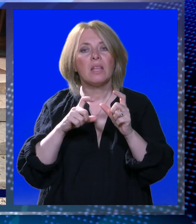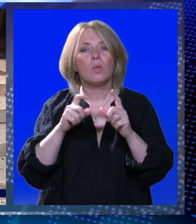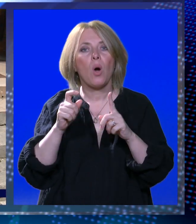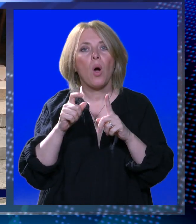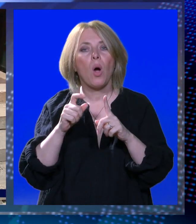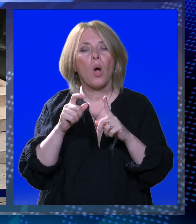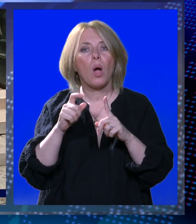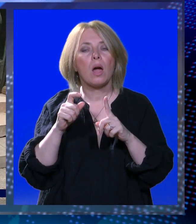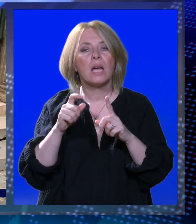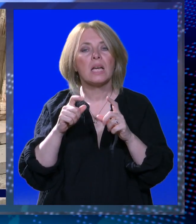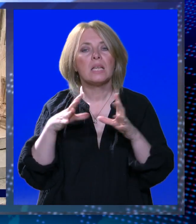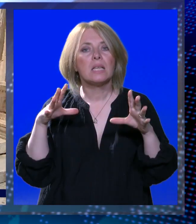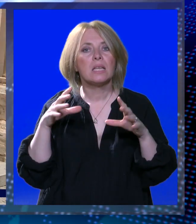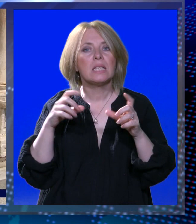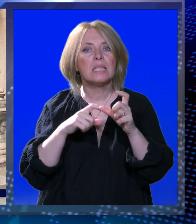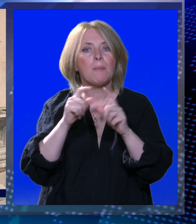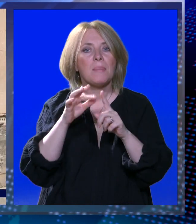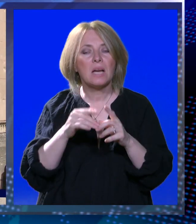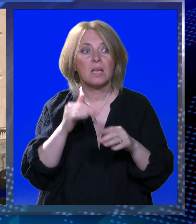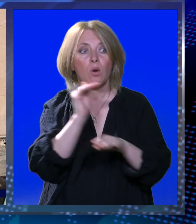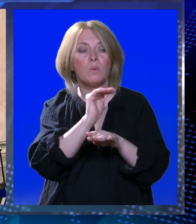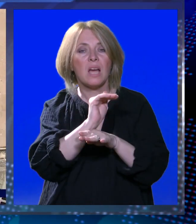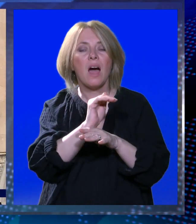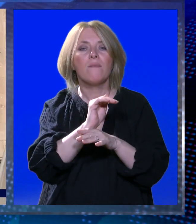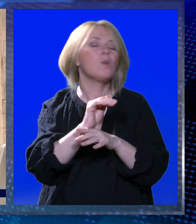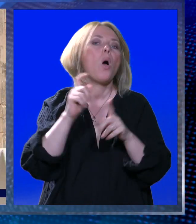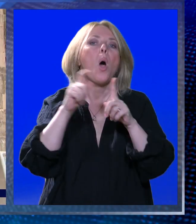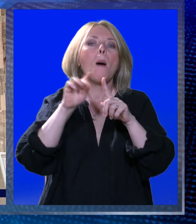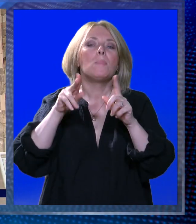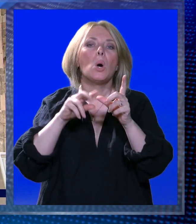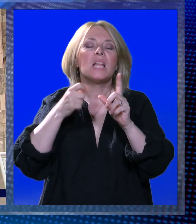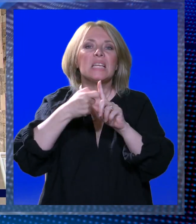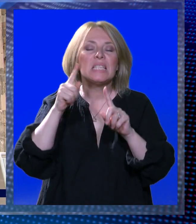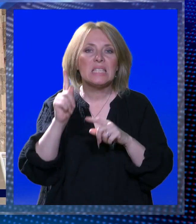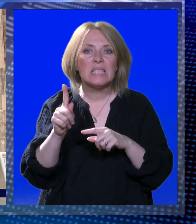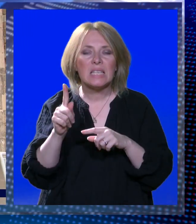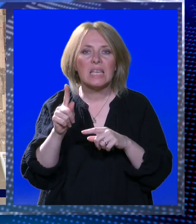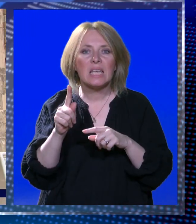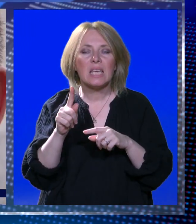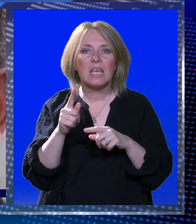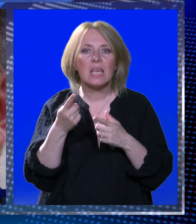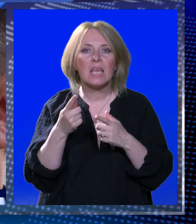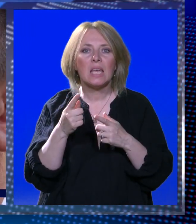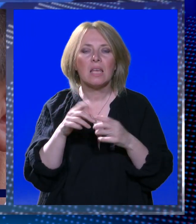javio poljski glazbenik Pjote Radam Novak sa zamolbom održavanja koncerta u navedenoj crkvi tijekom sezone. Pisanim